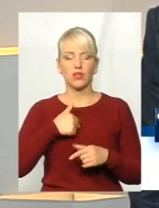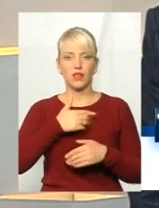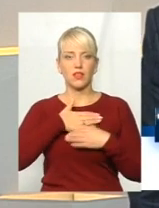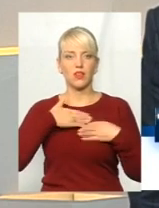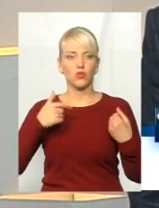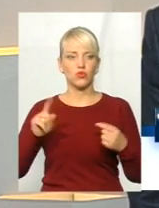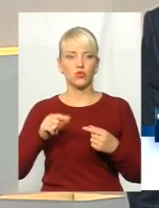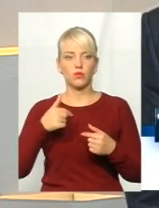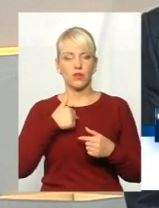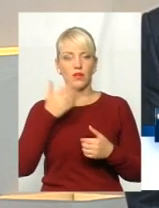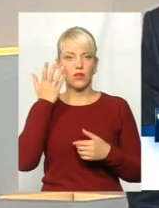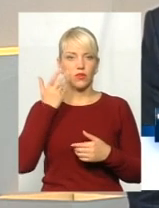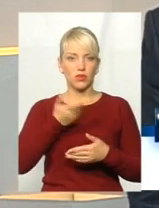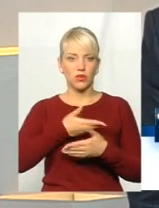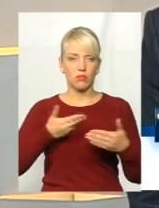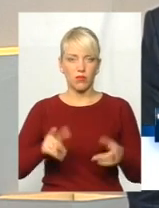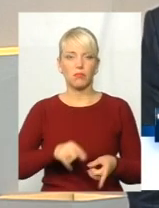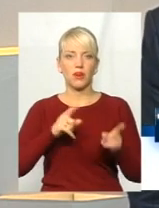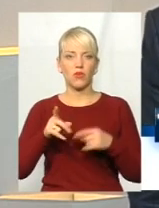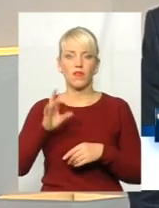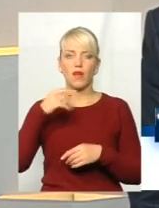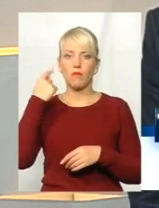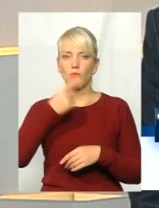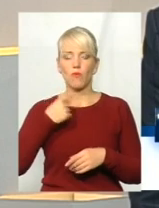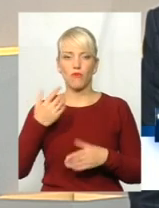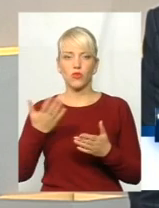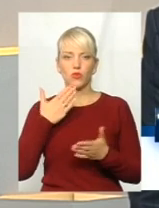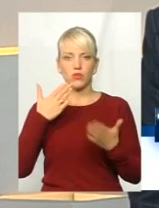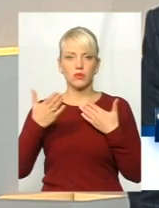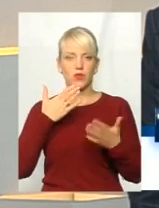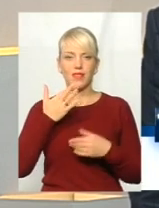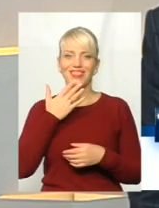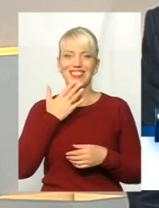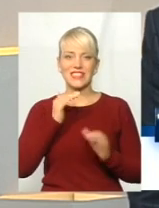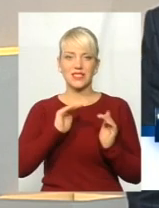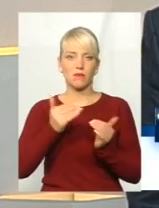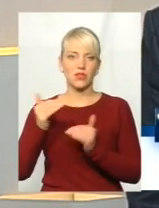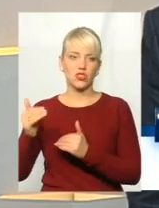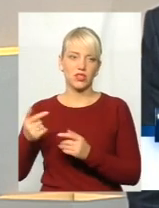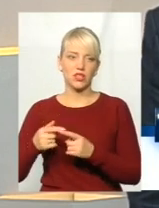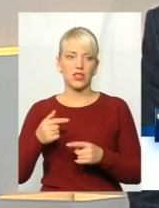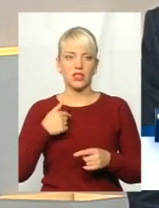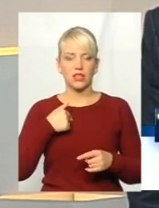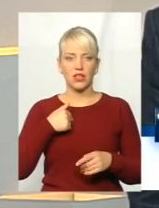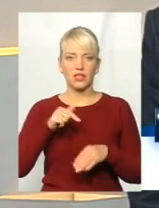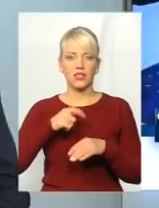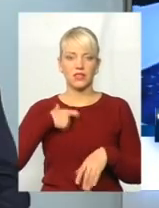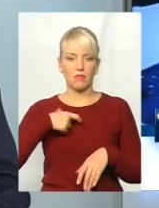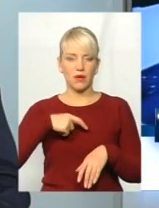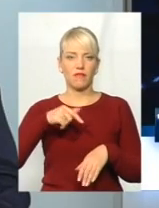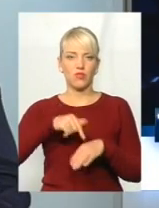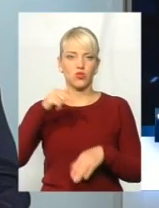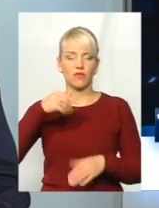я... Знаєте, коли ми переходимо на мову, якою спілкується межчини, я себе відчуваю приниженим.